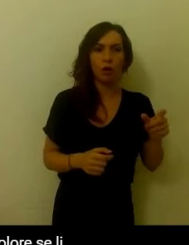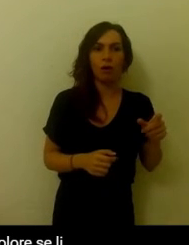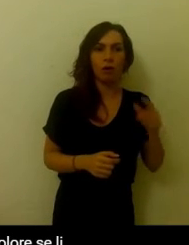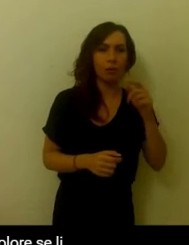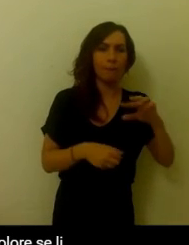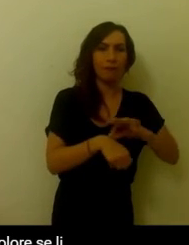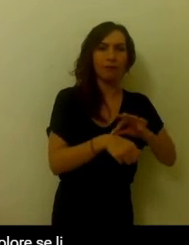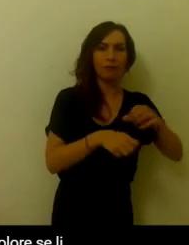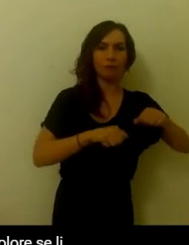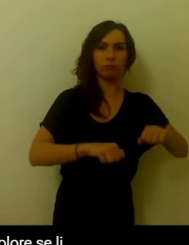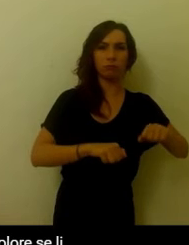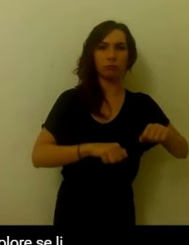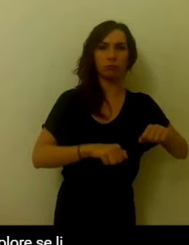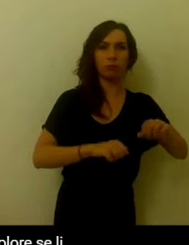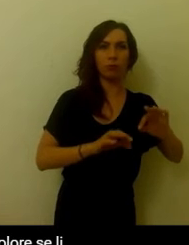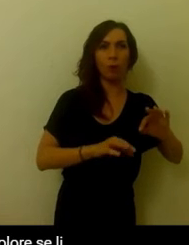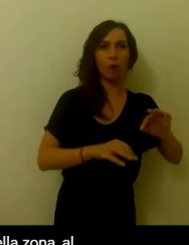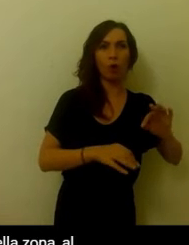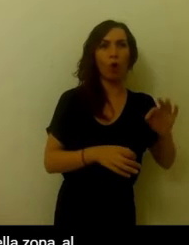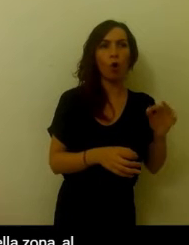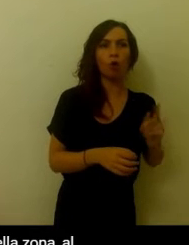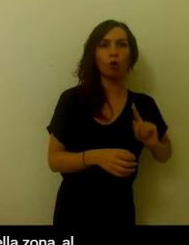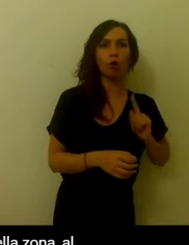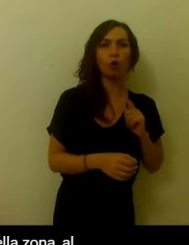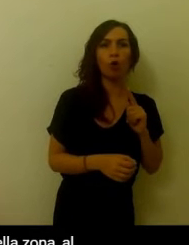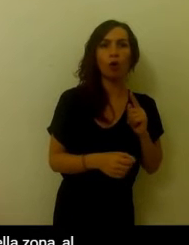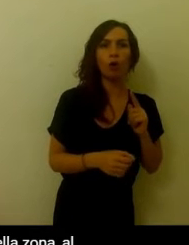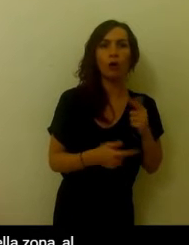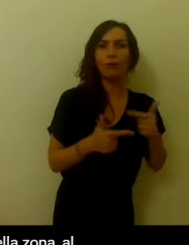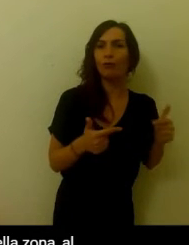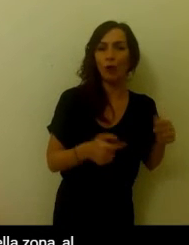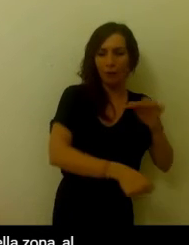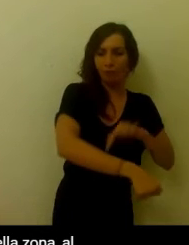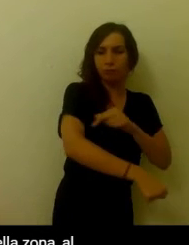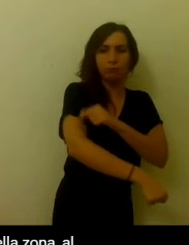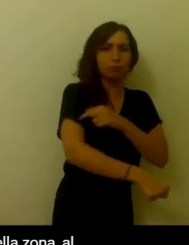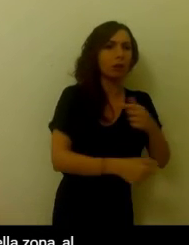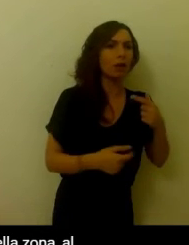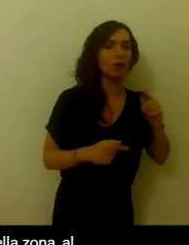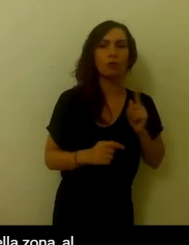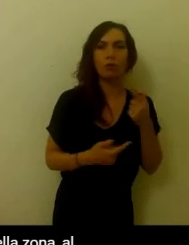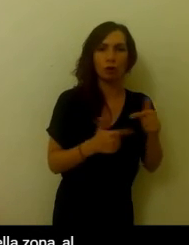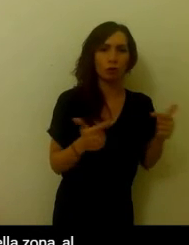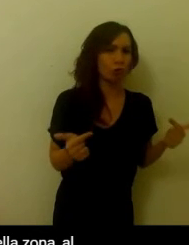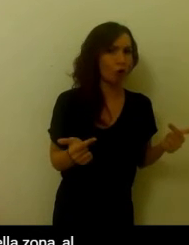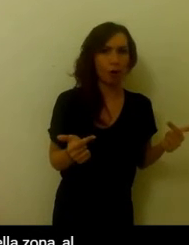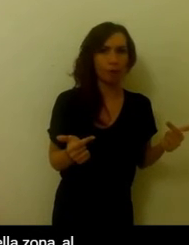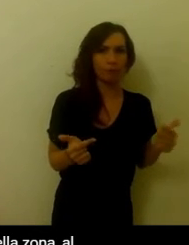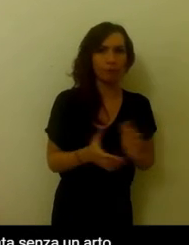inferiori non sente dolore se gli vengono inseriti aghi o coltelli o bruciati nella zona.